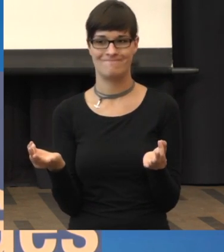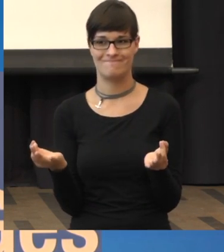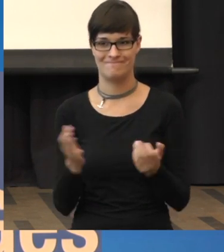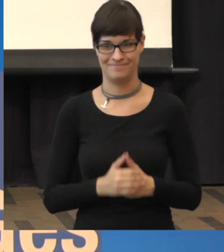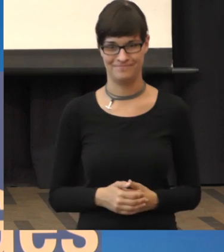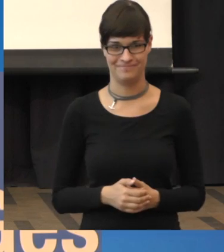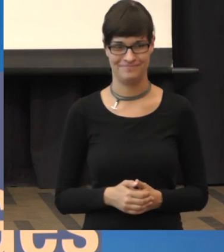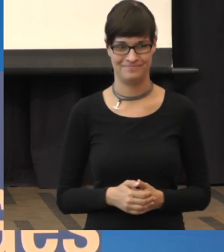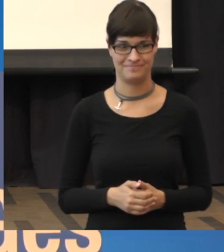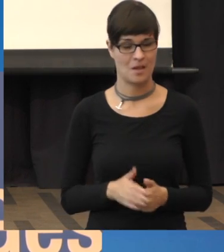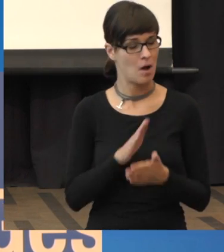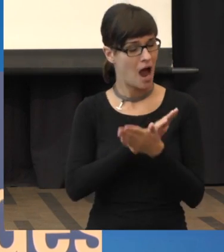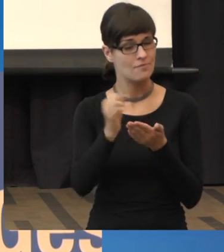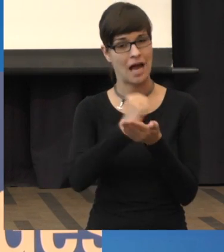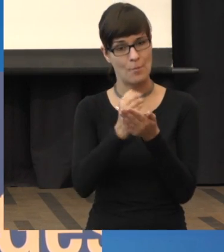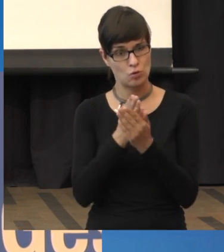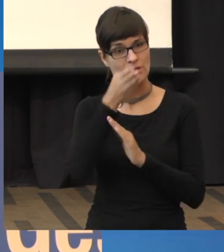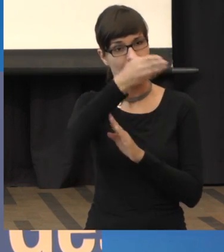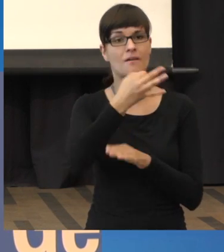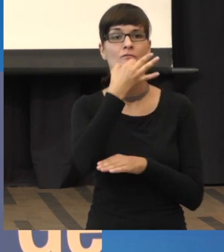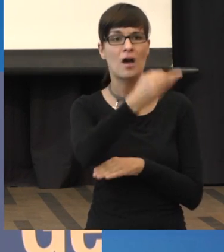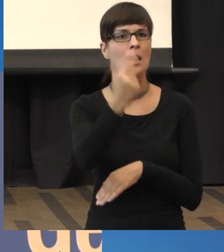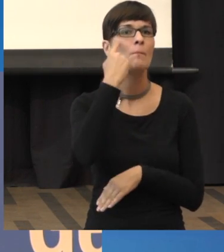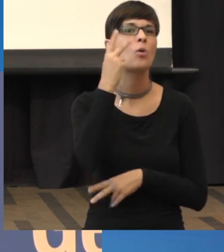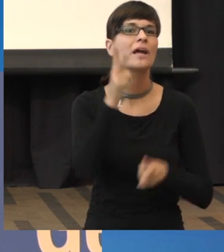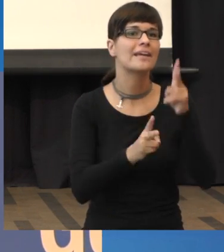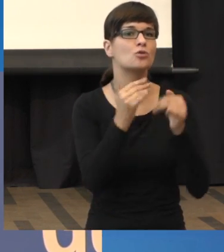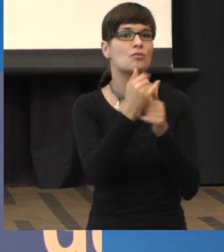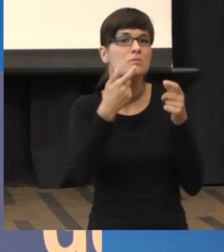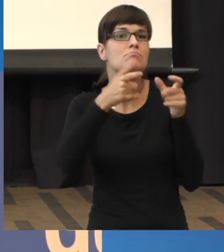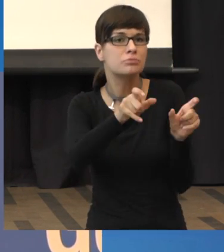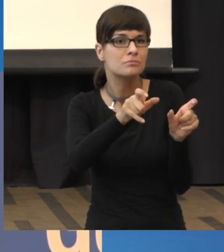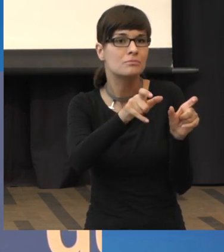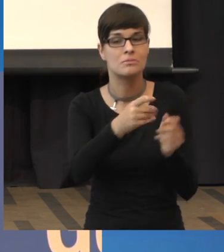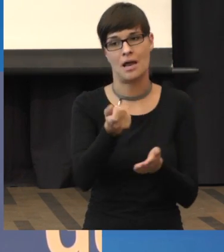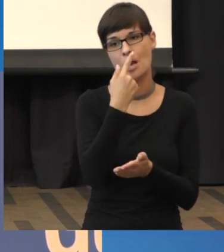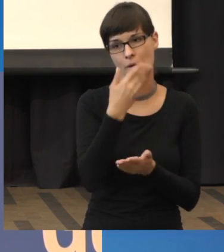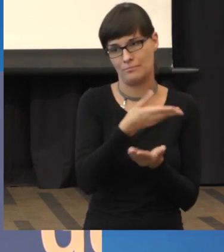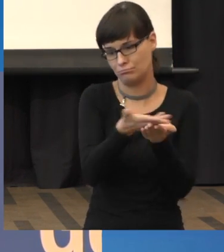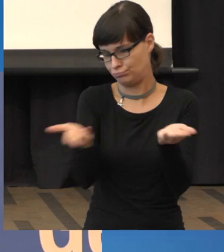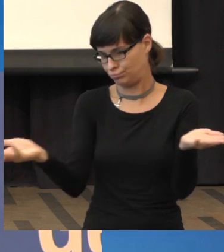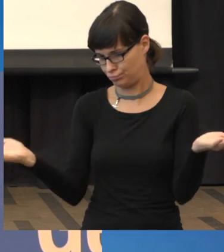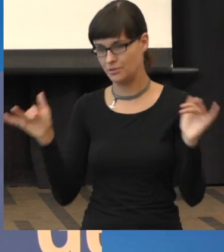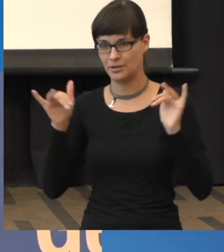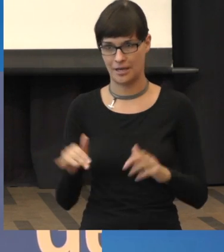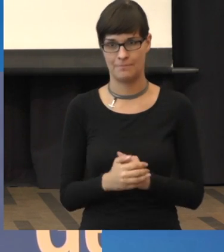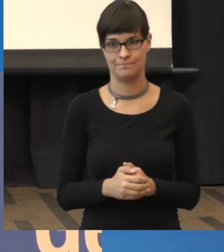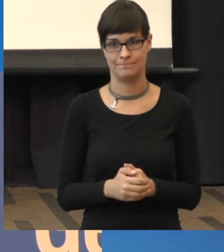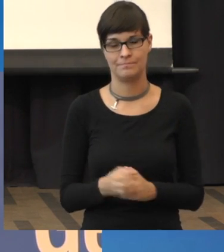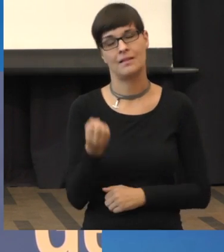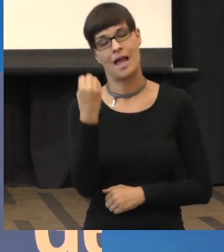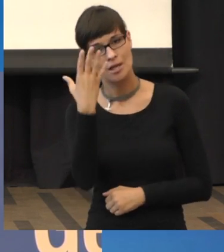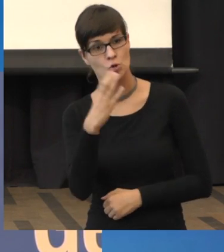Also das können Sie machen. Oder im gesunden Leben gucken, dass Sie auch sonst, sollten Sie gucken, dass Sie keinen hohen Blutdruck haben und Diabetes und die